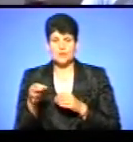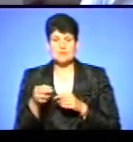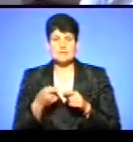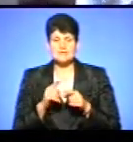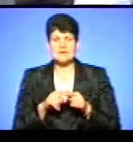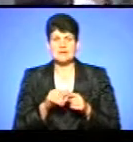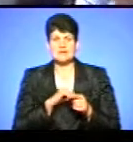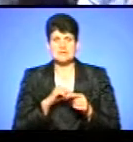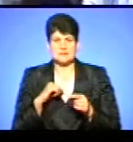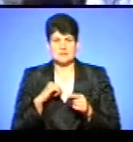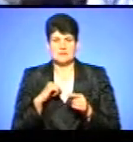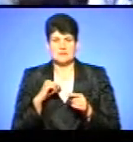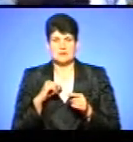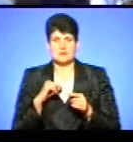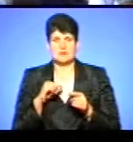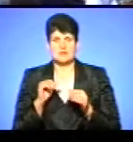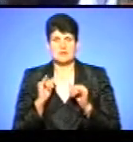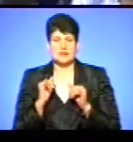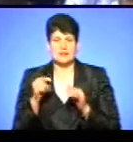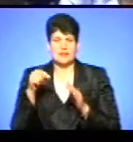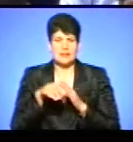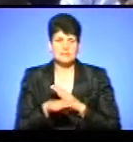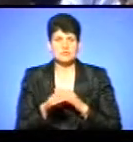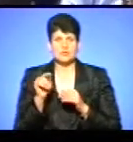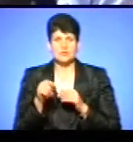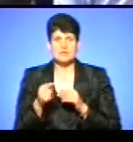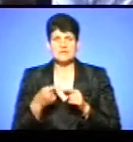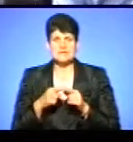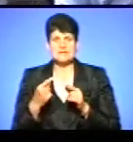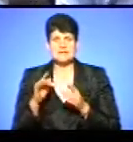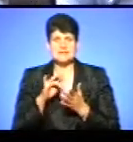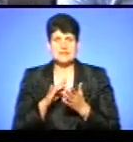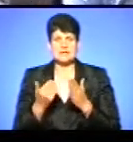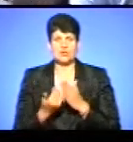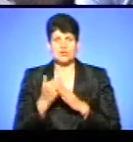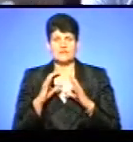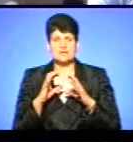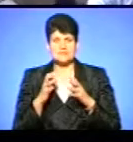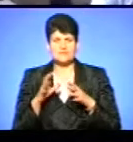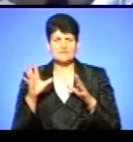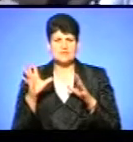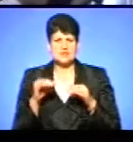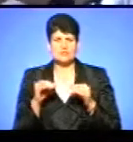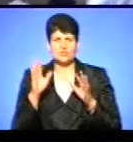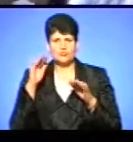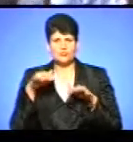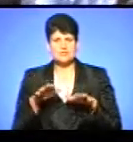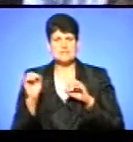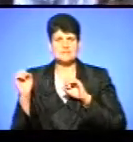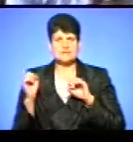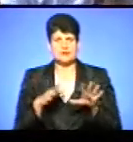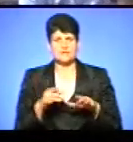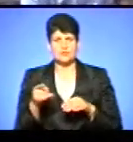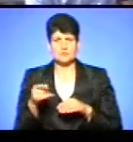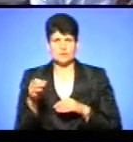точка, яка є в місці. І з цієї території основне це центр і новий світ. Тобто все, що після дощу збирається, витікає у Тернопільський озеро.